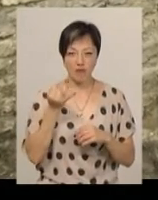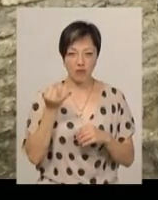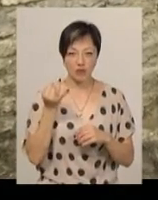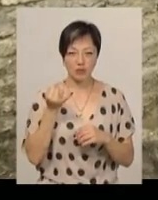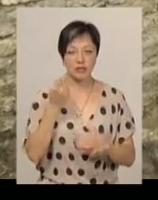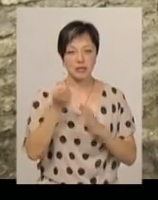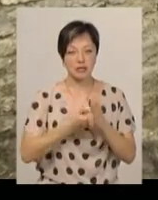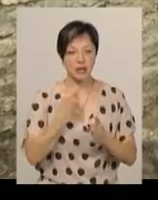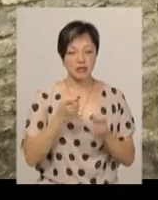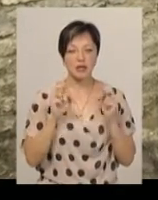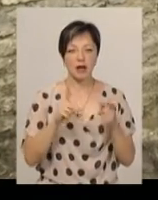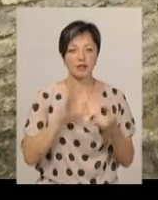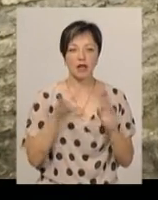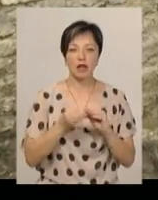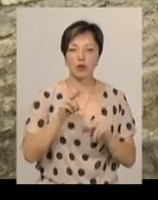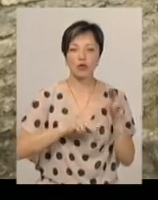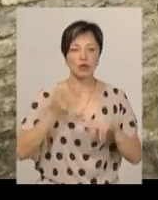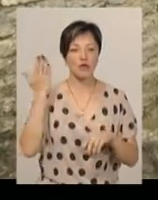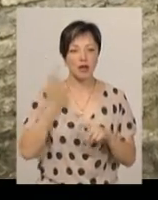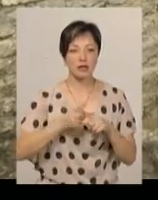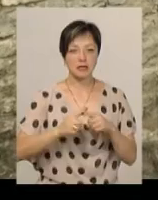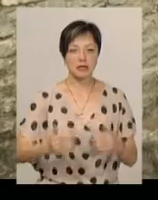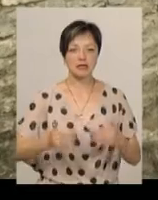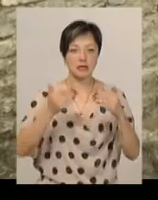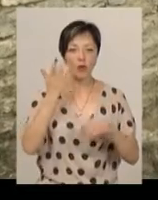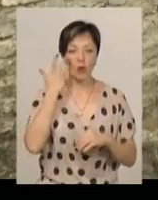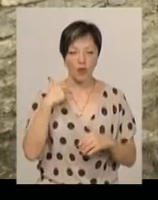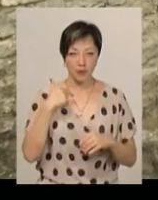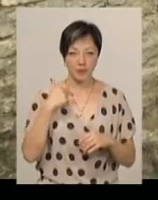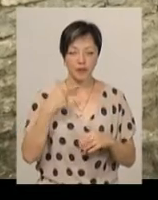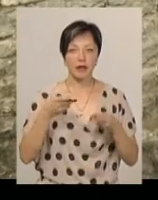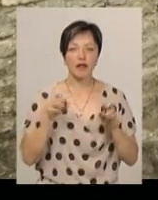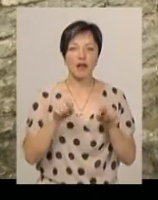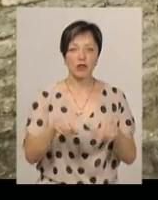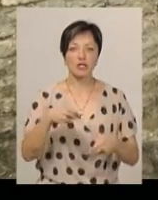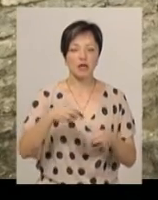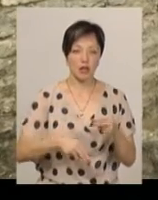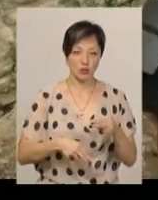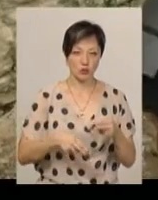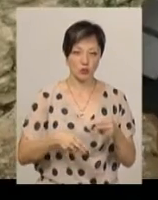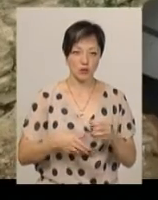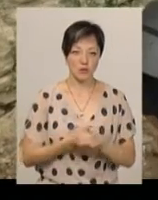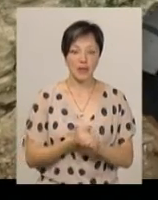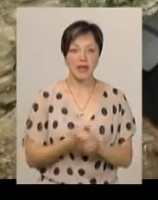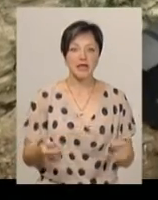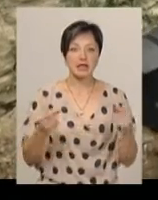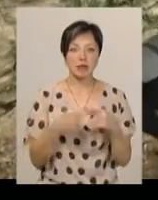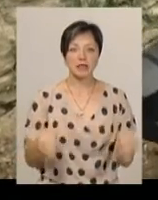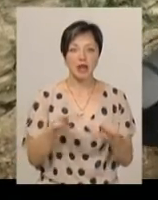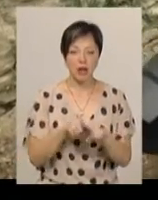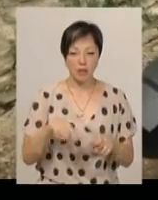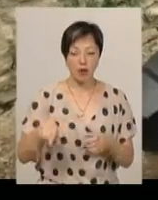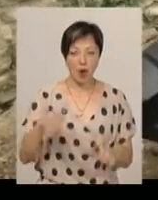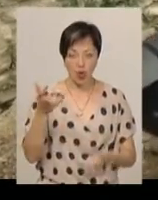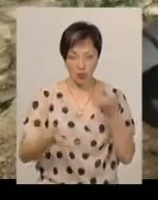дізнатися, як взагалі будувалися ці стіни, коли, де вони закінчуються. Саме такими розкопками